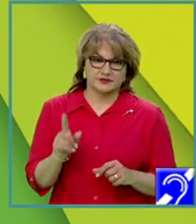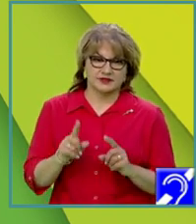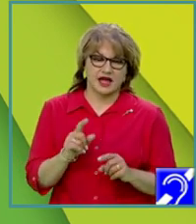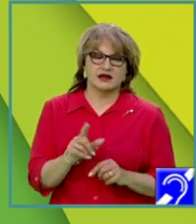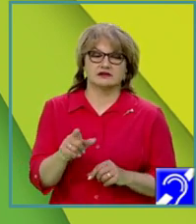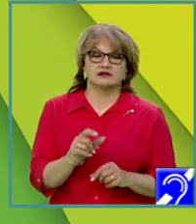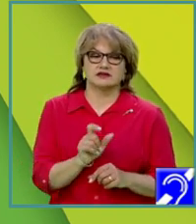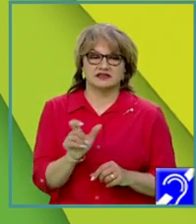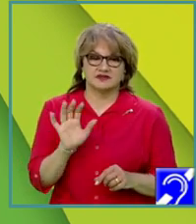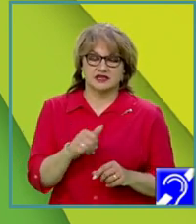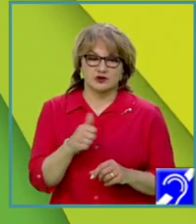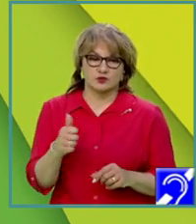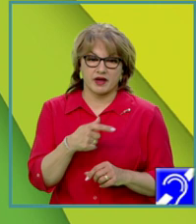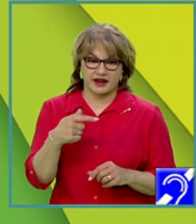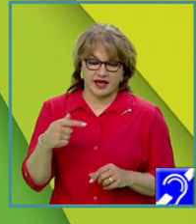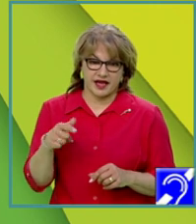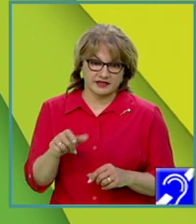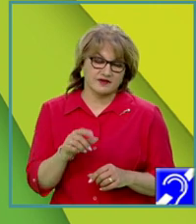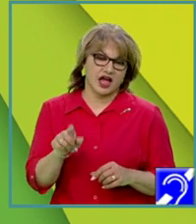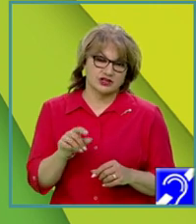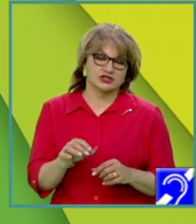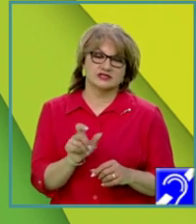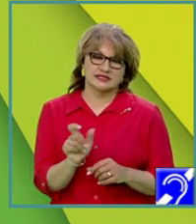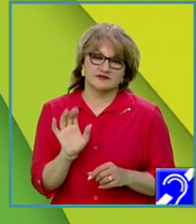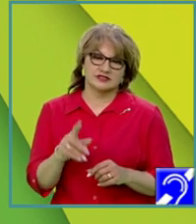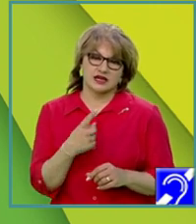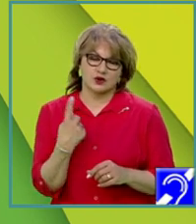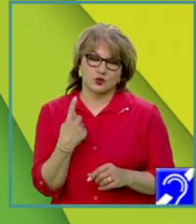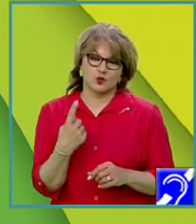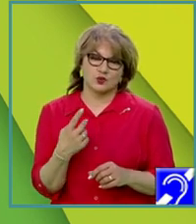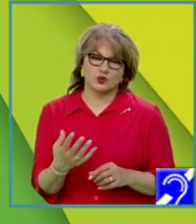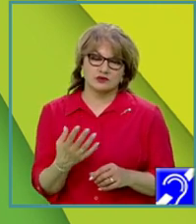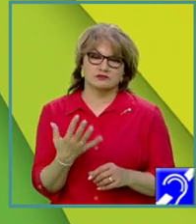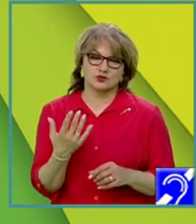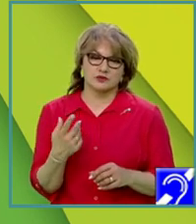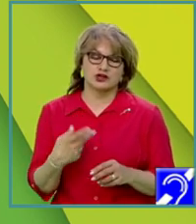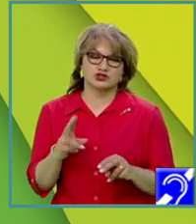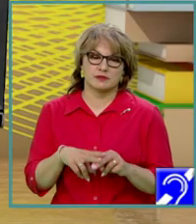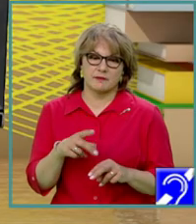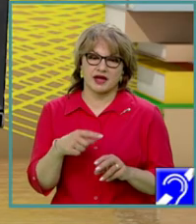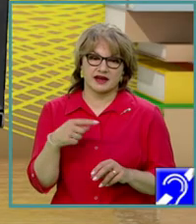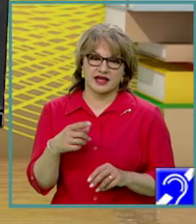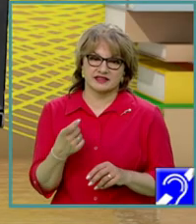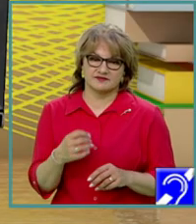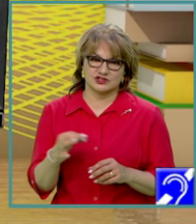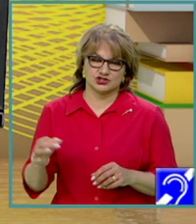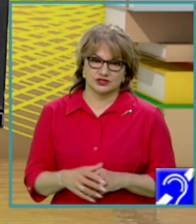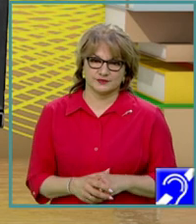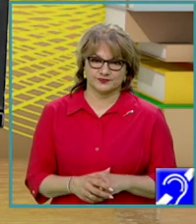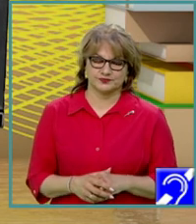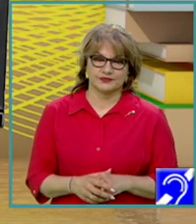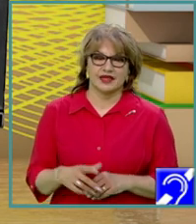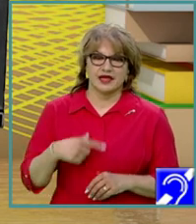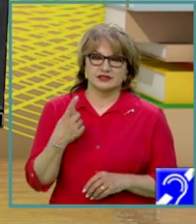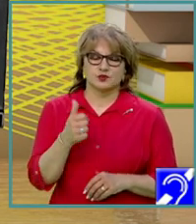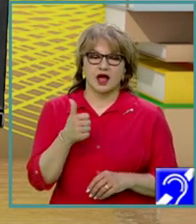doar valori negative, secvența conține un singur element care este cel mai mare număr negativ din șir. Avem un algoritm